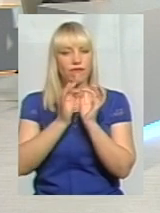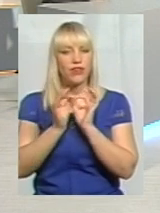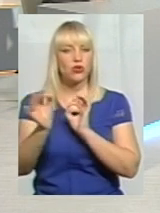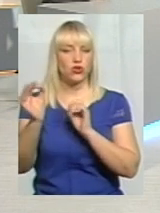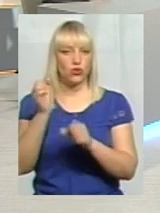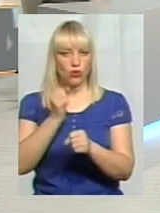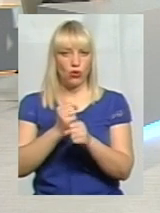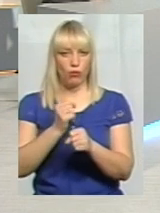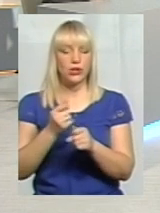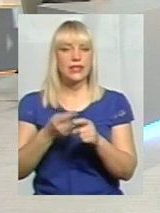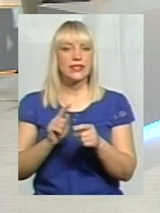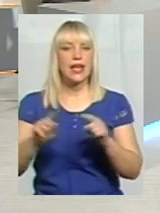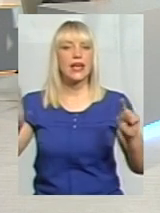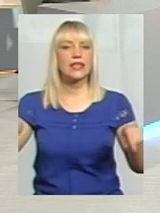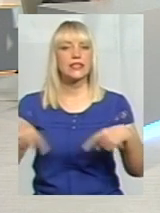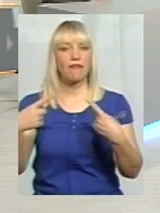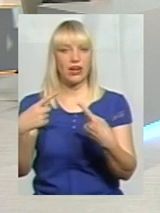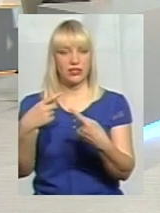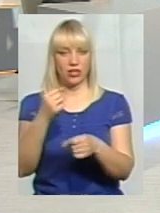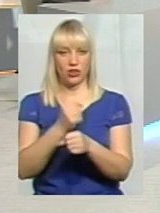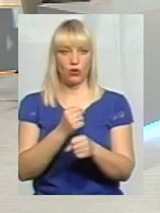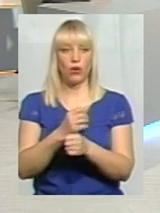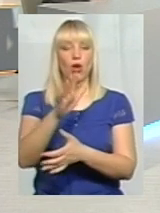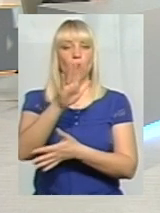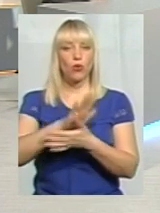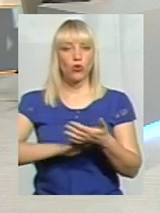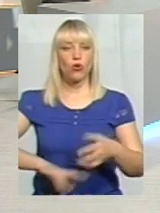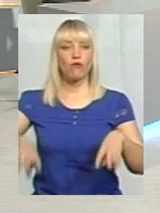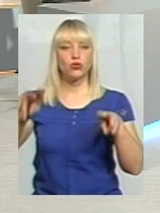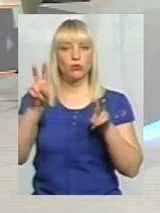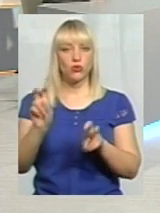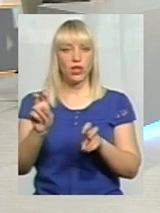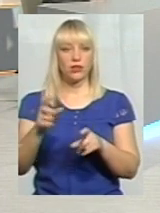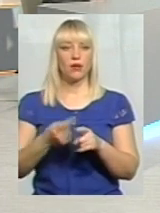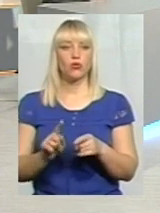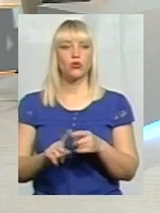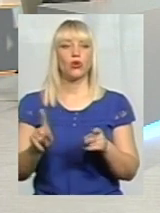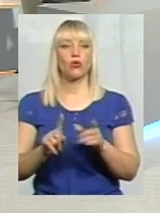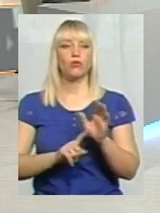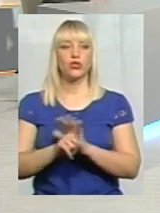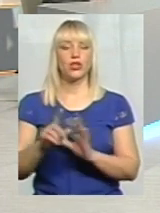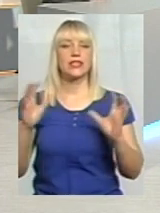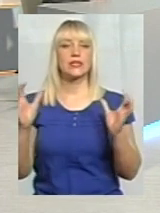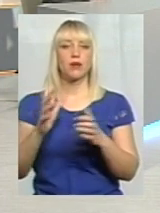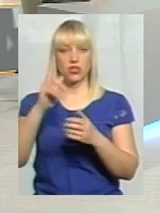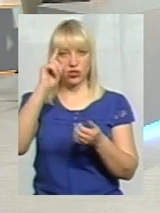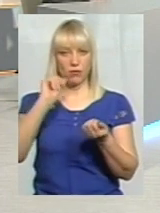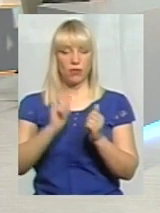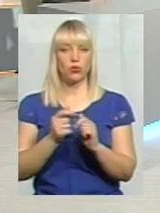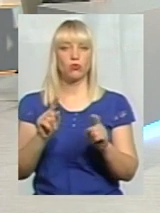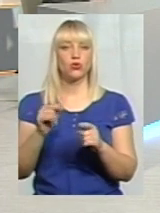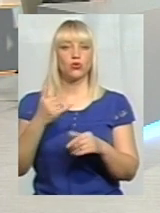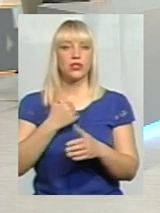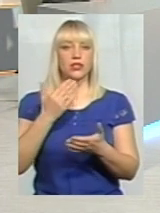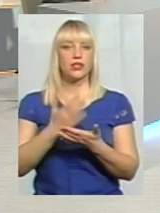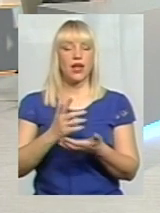реставраційні роботи. І продовжимо тему, знову ж таки, ту тему, яку почали, збереження пам'яток, тому що у нас є ще